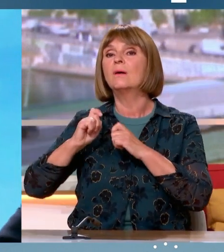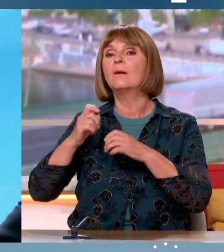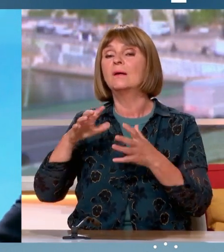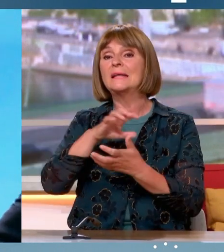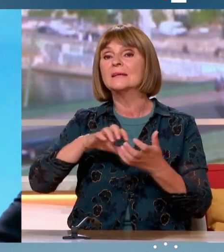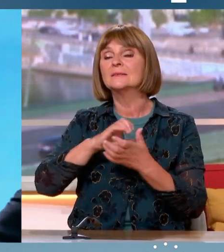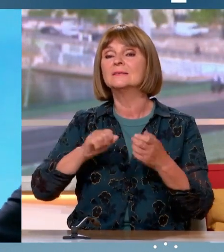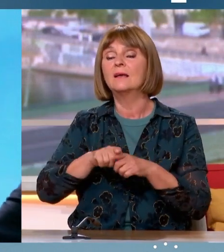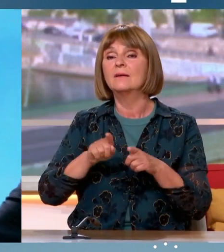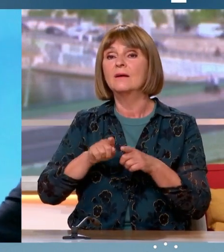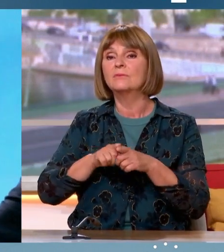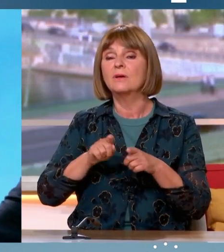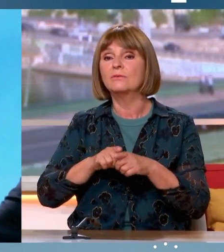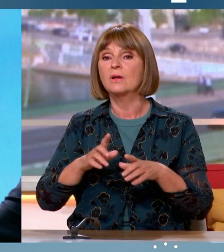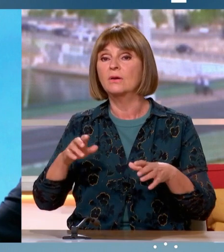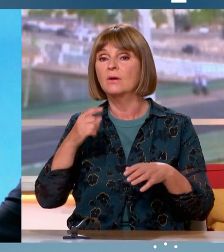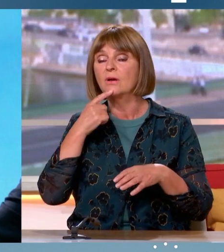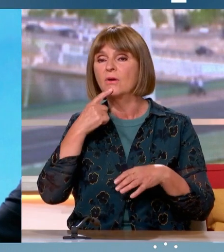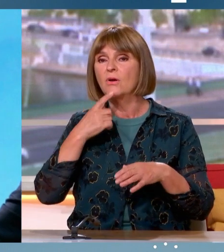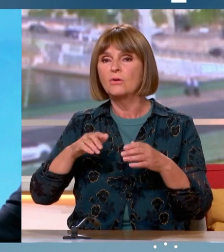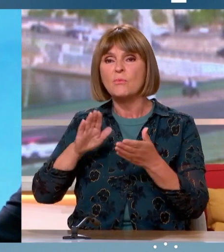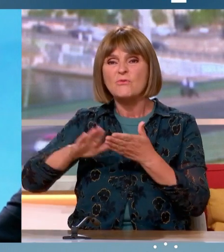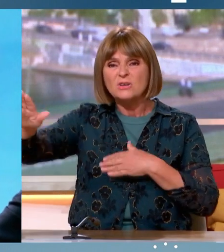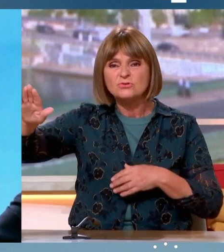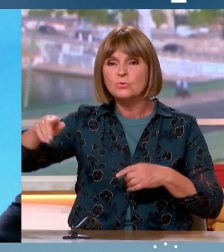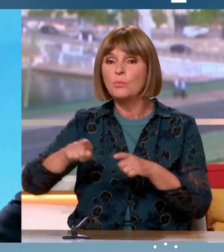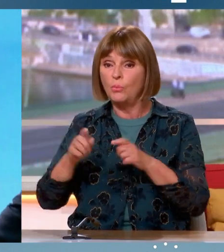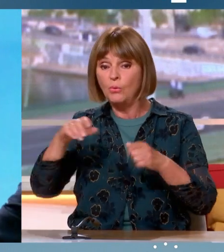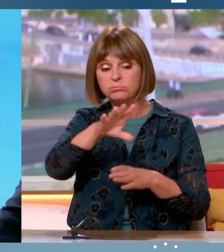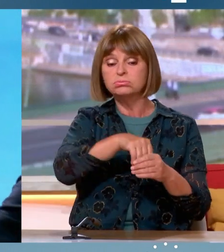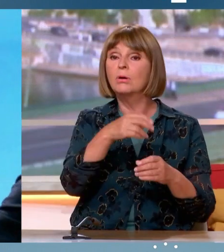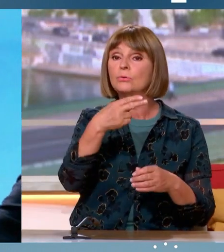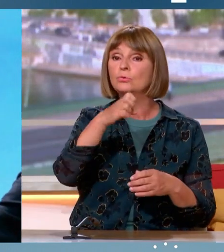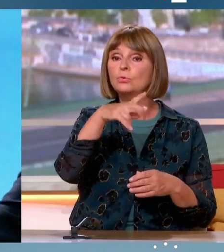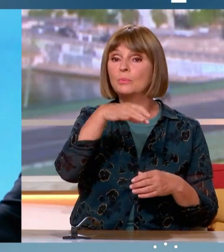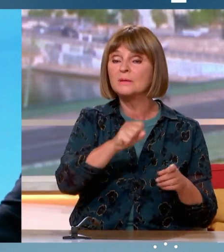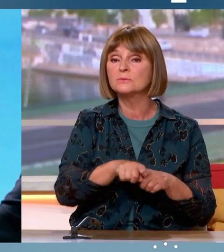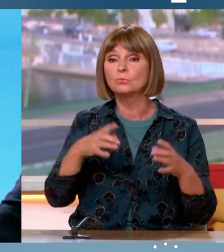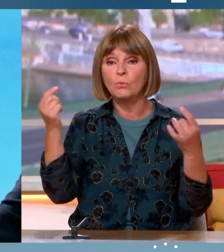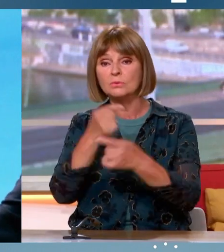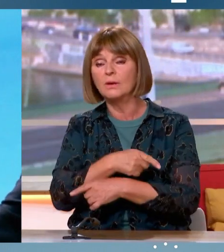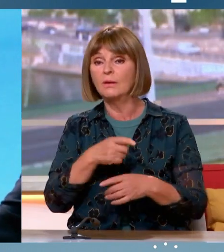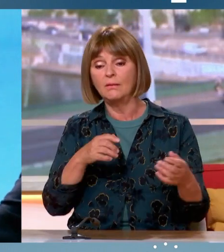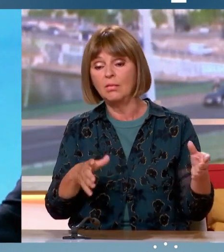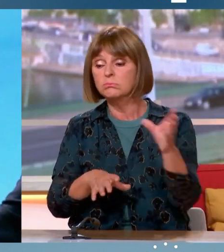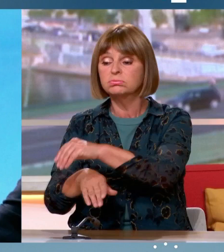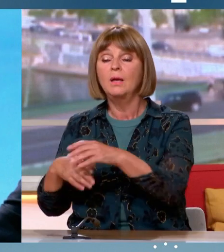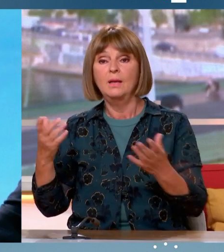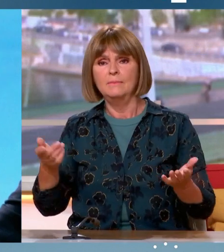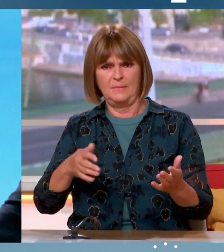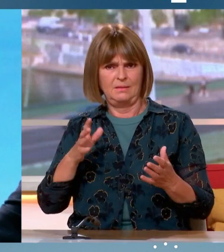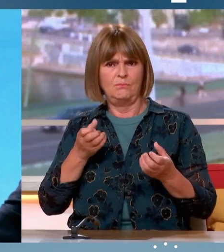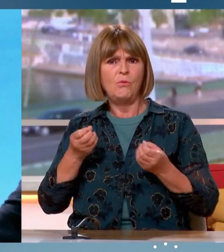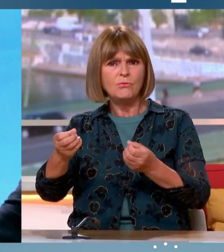Les fachos pas trop fâchés peuvent venir à NUPES ou les fachés pas trop fachos, après l'absurde de M. Mélenchon, peuvent venir à NUPES. Mais vous vous rendez compte la